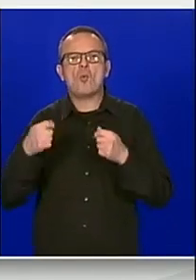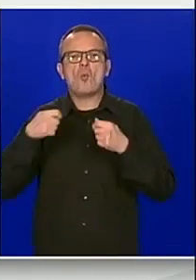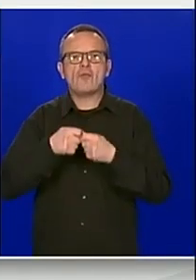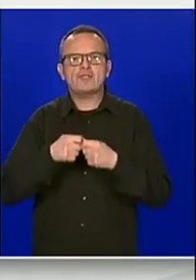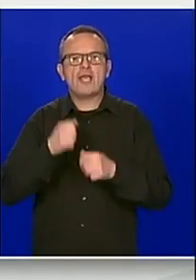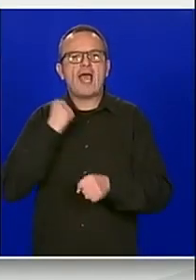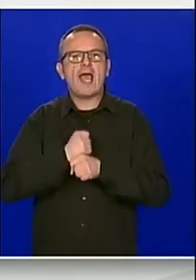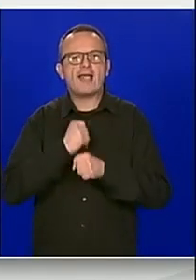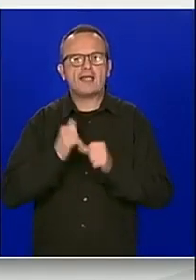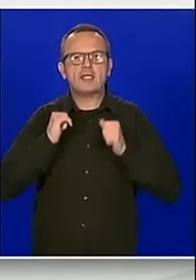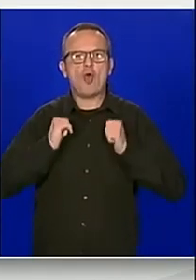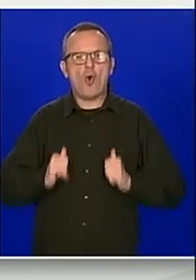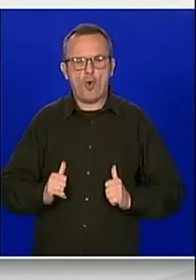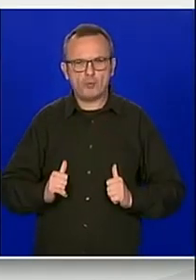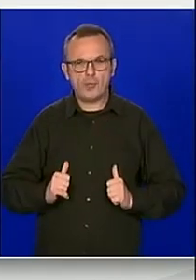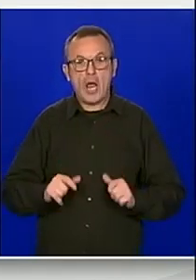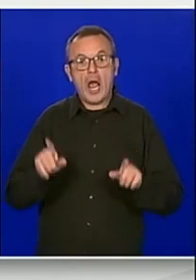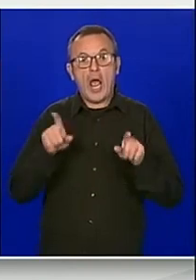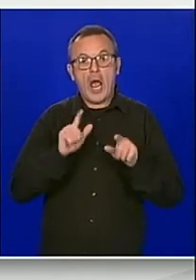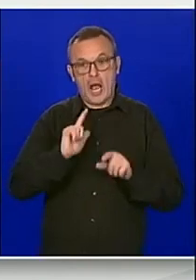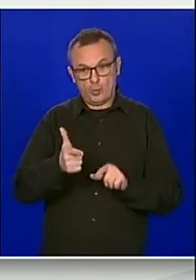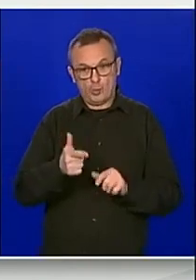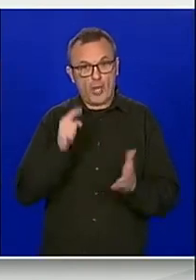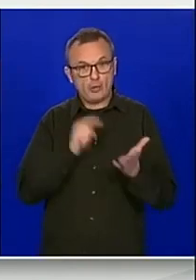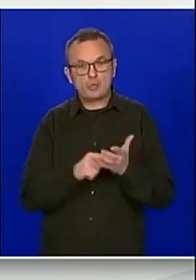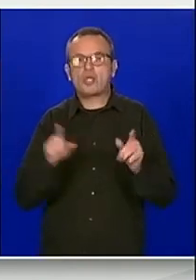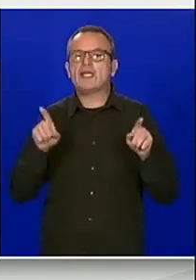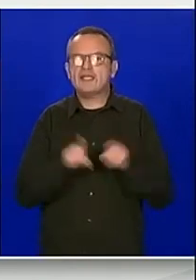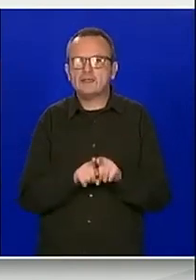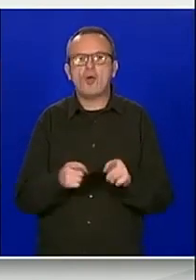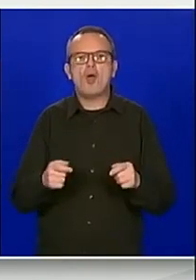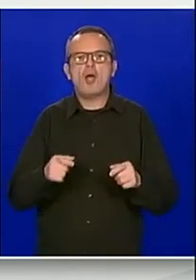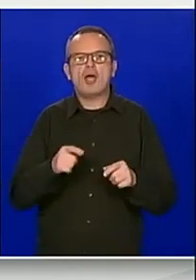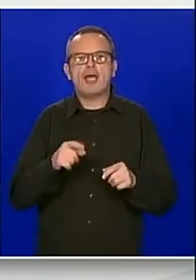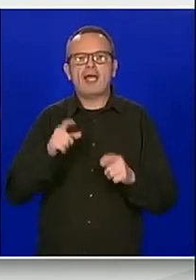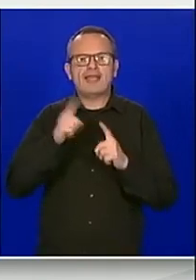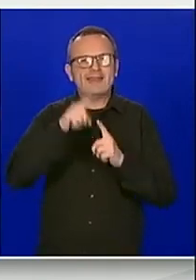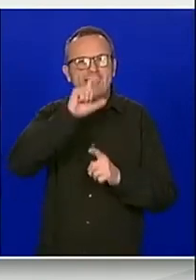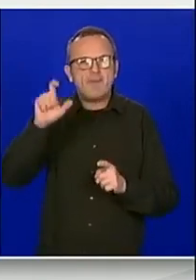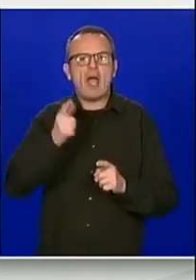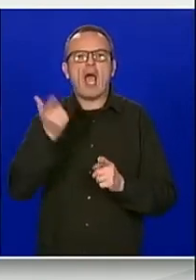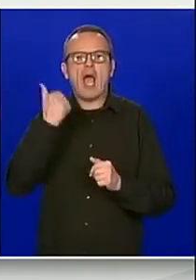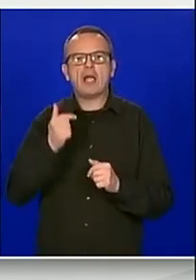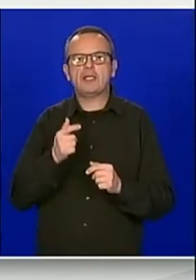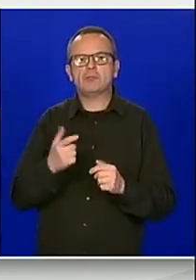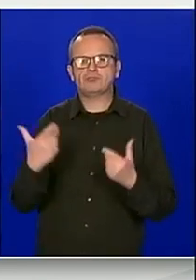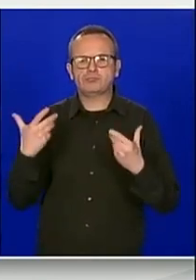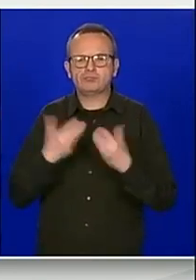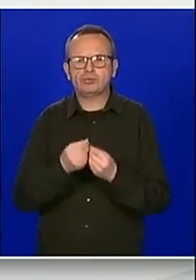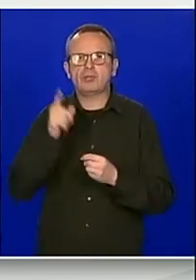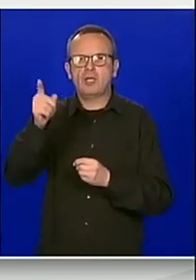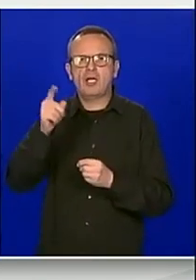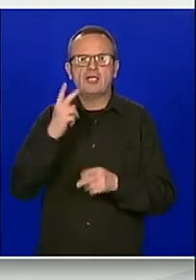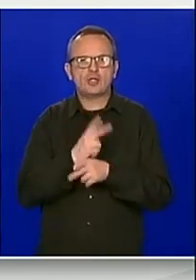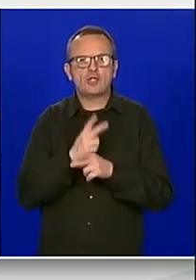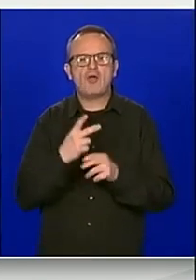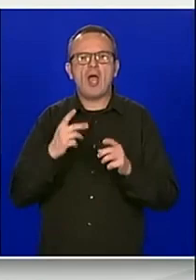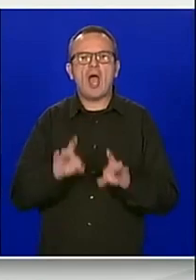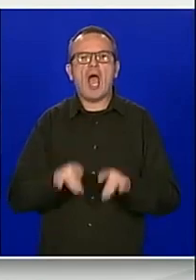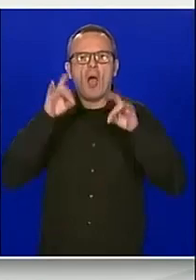na istu tu temu sa Australijom. Molim ministra Božinovića da nas izvijesti. Izvolite. Hvala lijepa. Slijedom